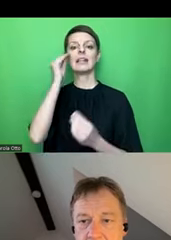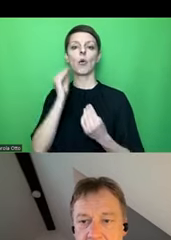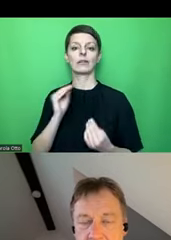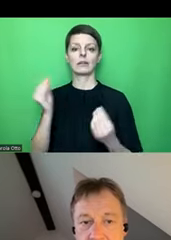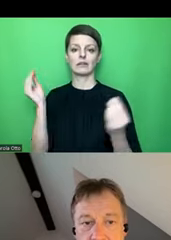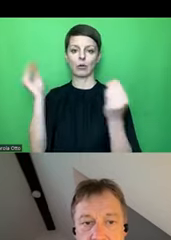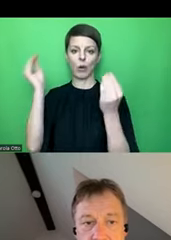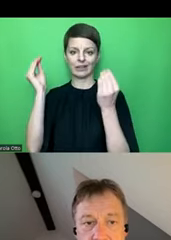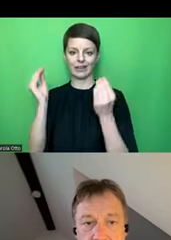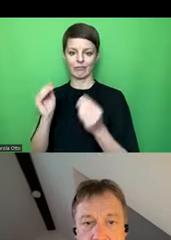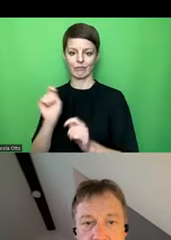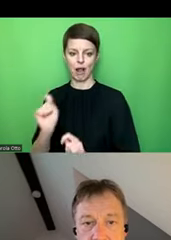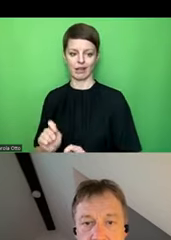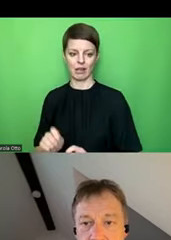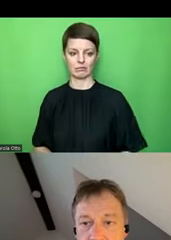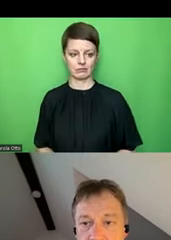Dann würde aber,